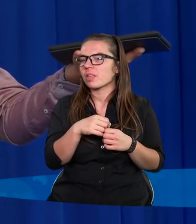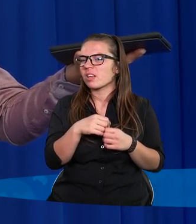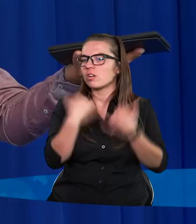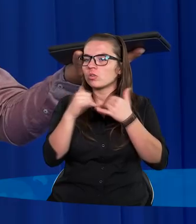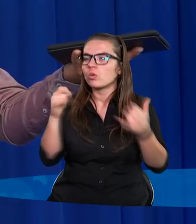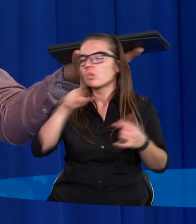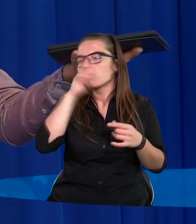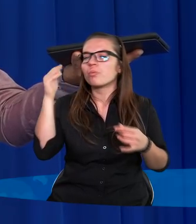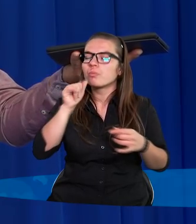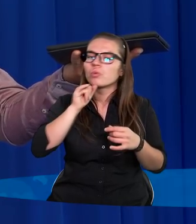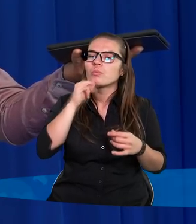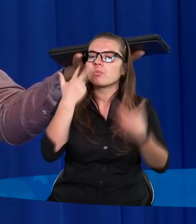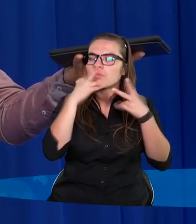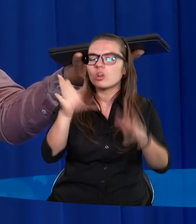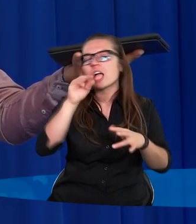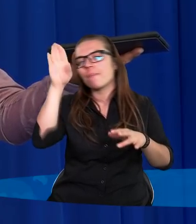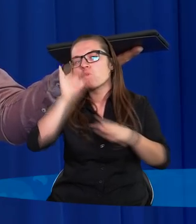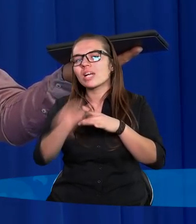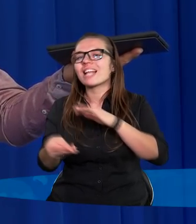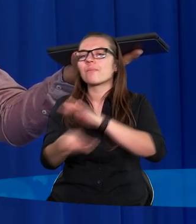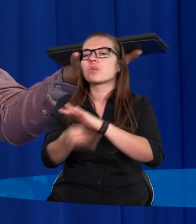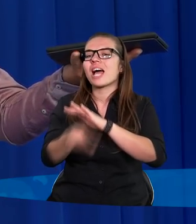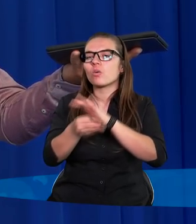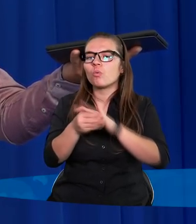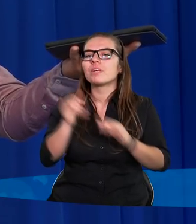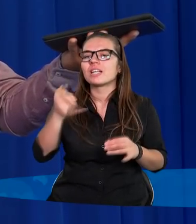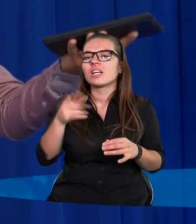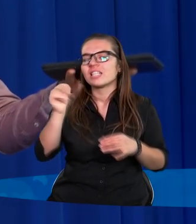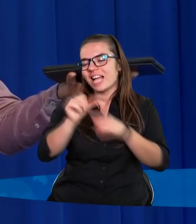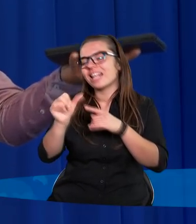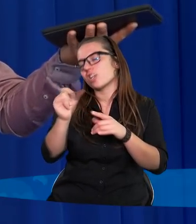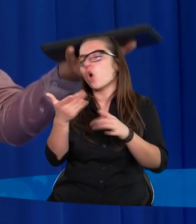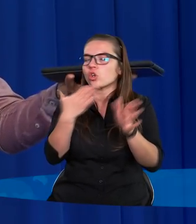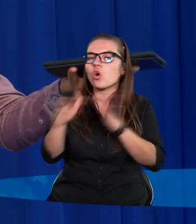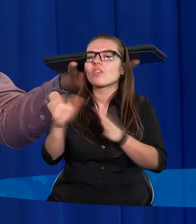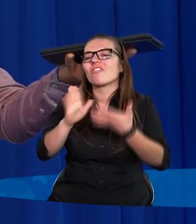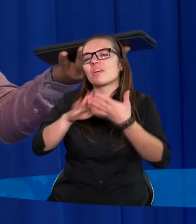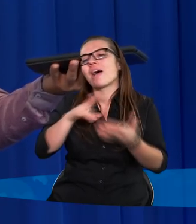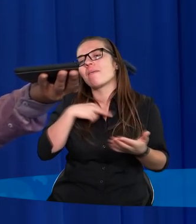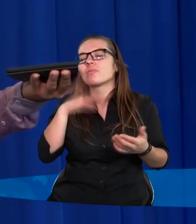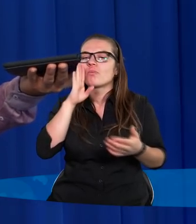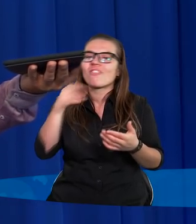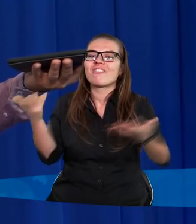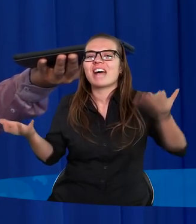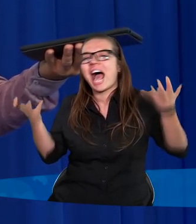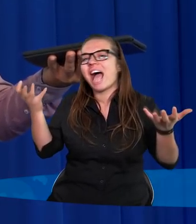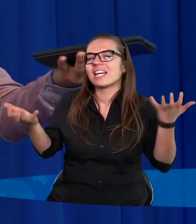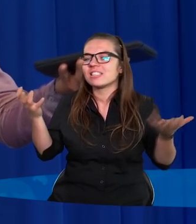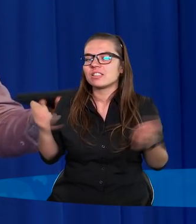ludzie próbują pokazać, że Bóg jest przekupny, że za jakąś kopertę jest gotów coś tam przebaczyć, tą szalą wagi